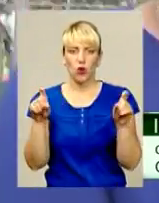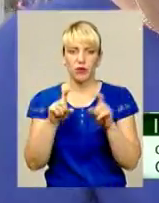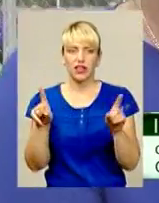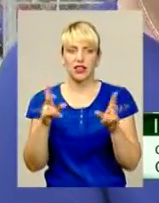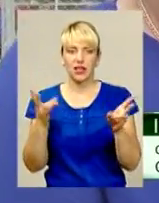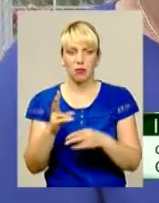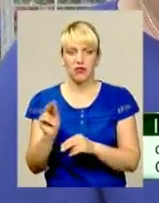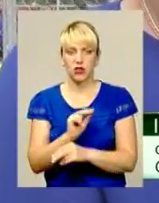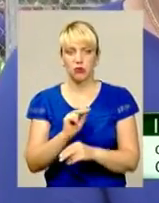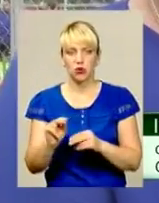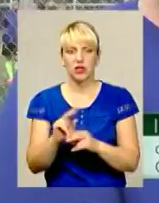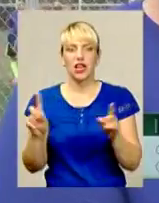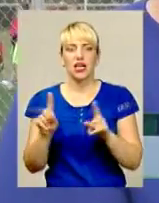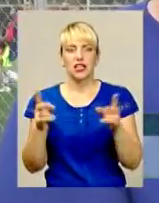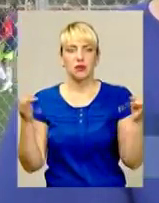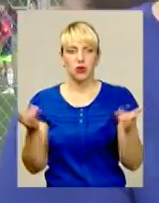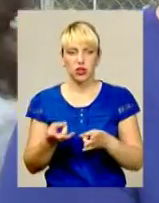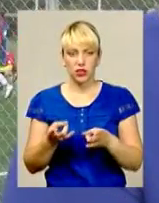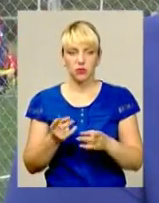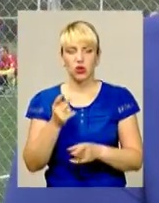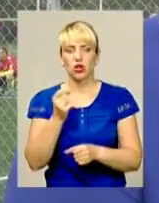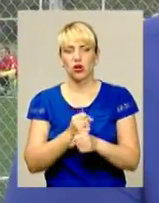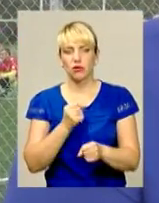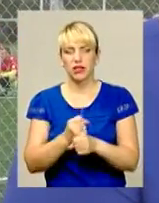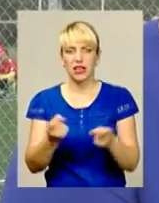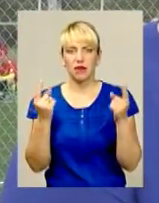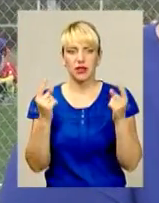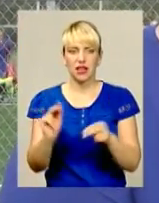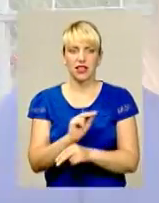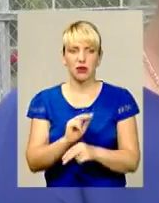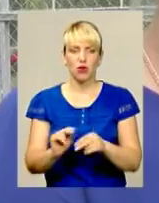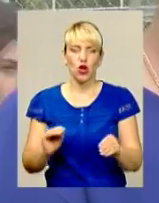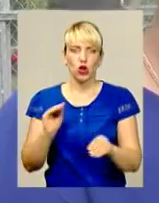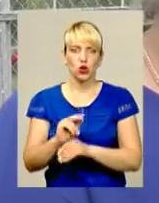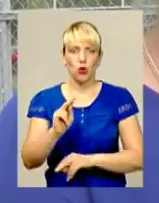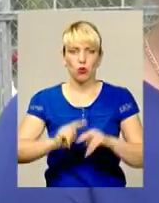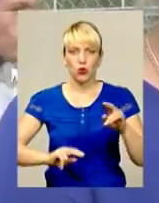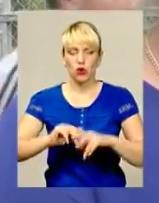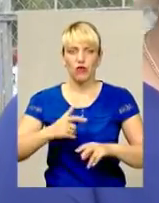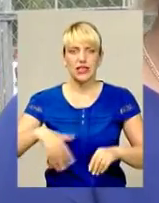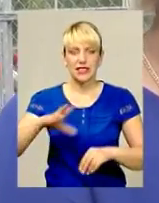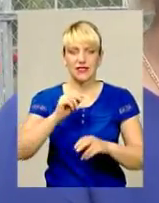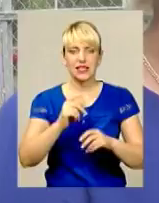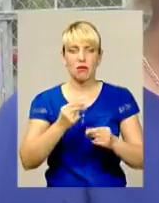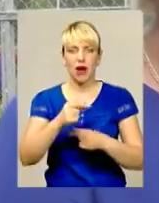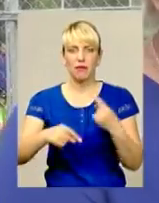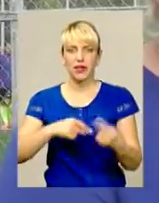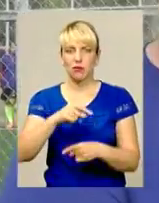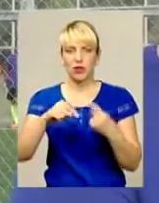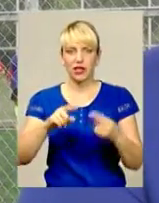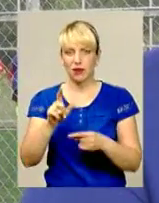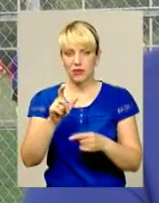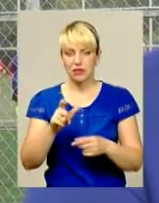повідремонтовувати, які потрібно робити капітальні ремонти, добудови. Ми з цими підприємцями, які на нашій території